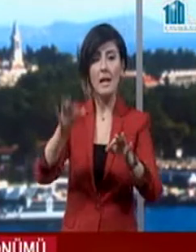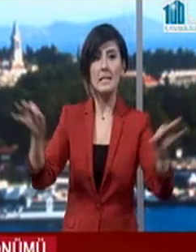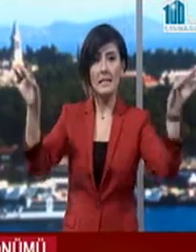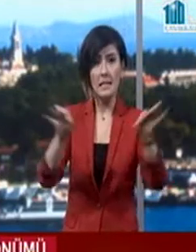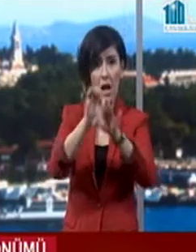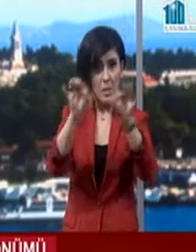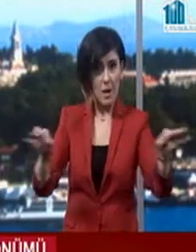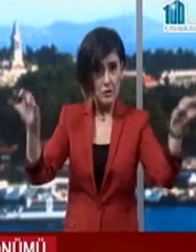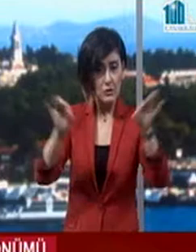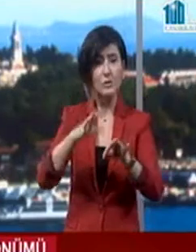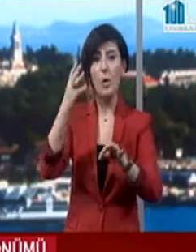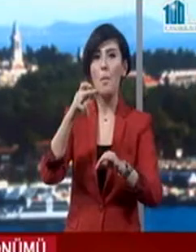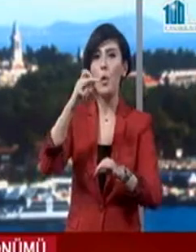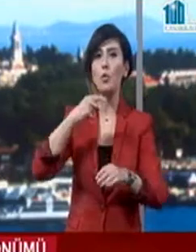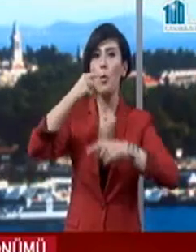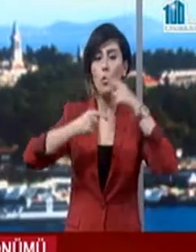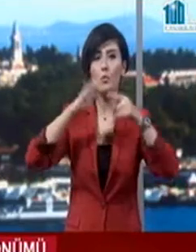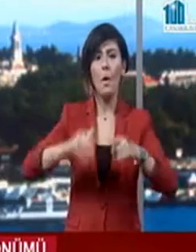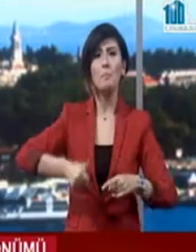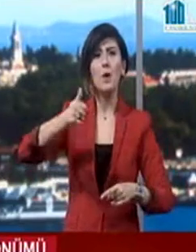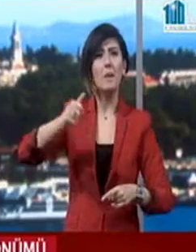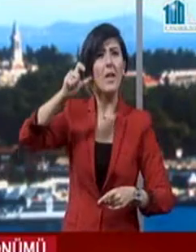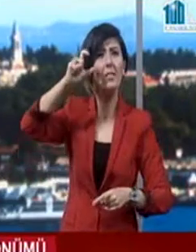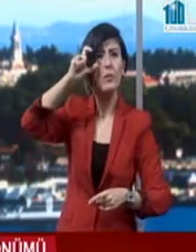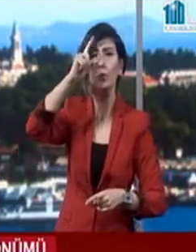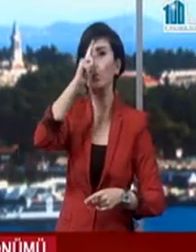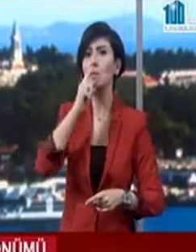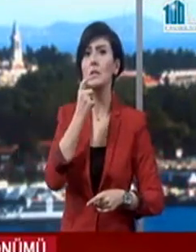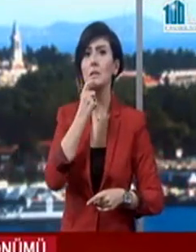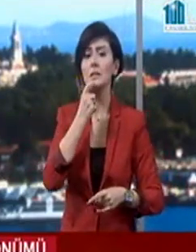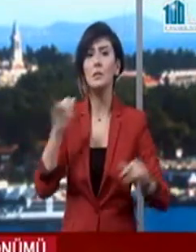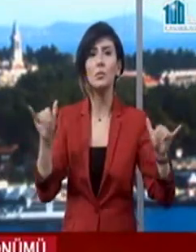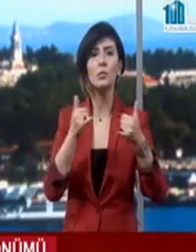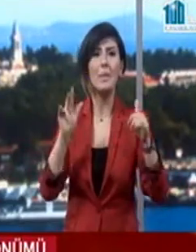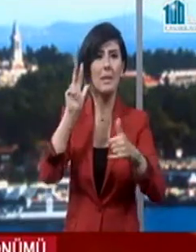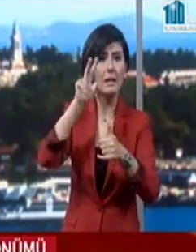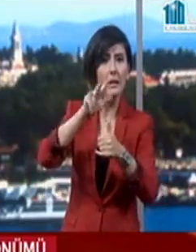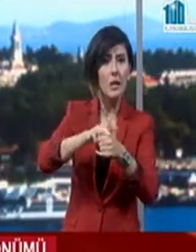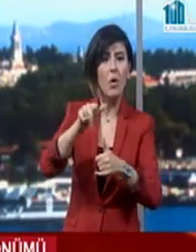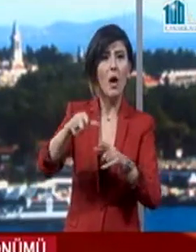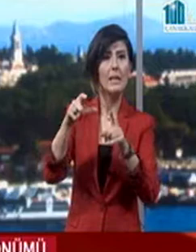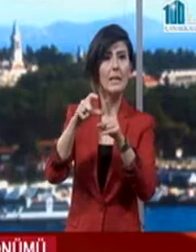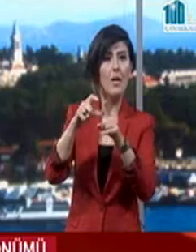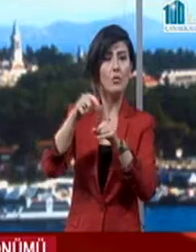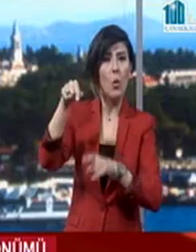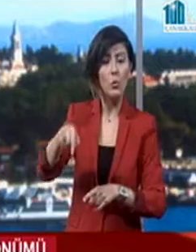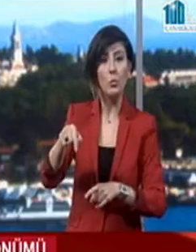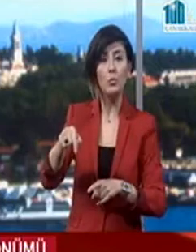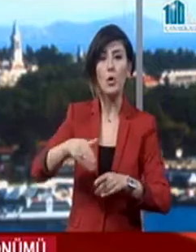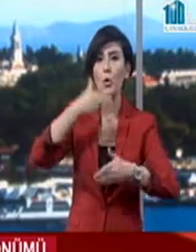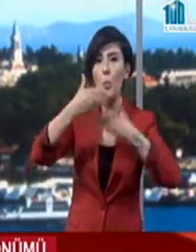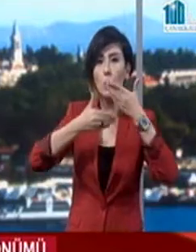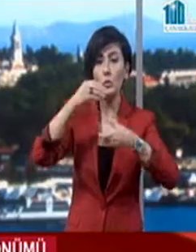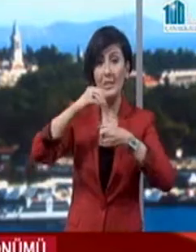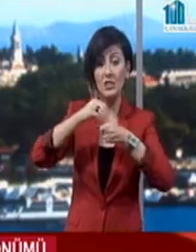ve protokol konuşmaları vardı. Başbakan Ahmet Davutoğlu 100. yıl kutlamalarına katılıyor. Davutoğlu da buradaki protokol konuşmaları